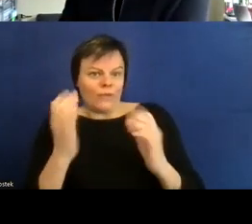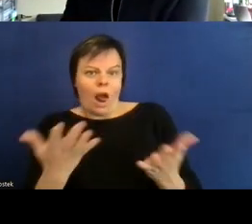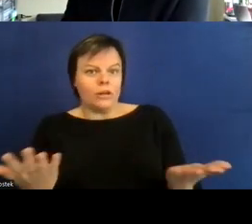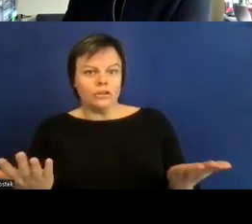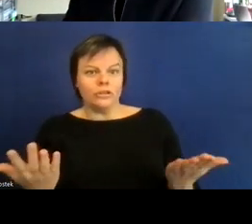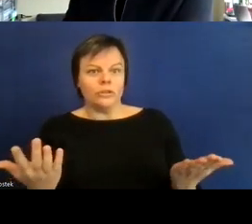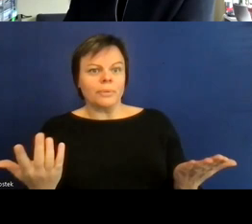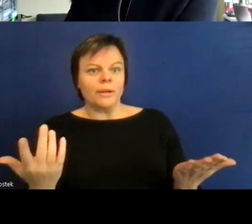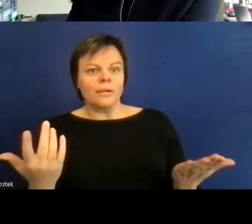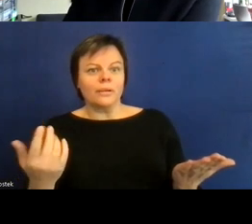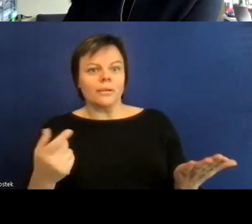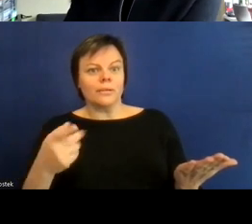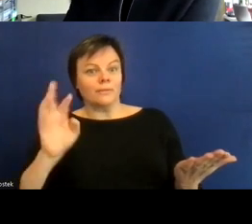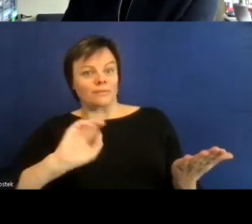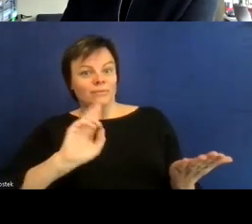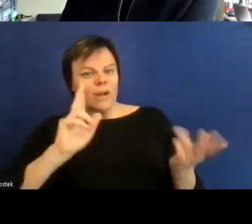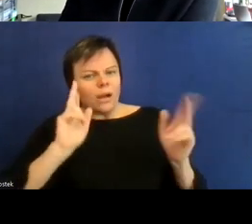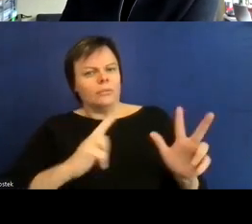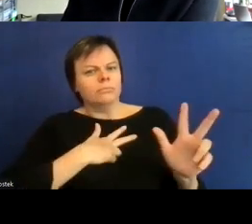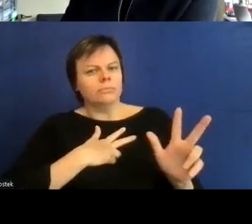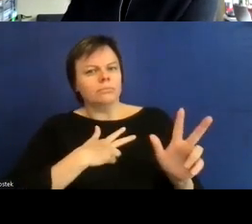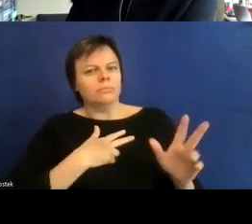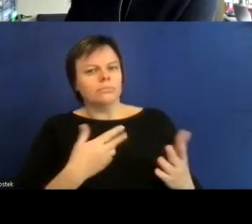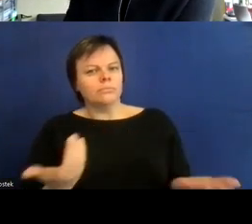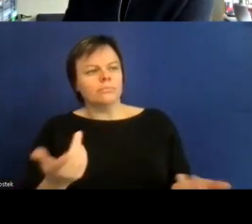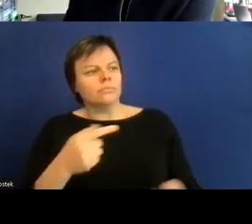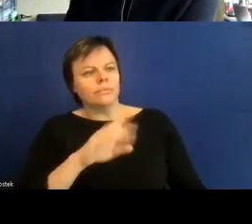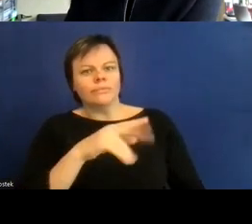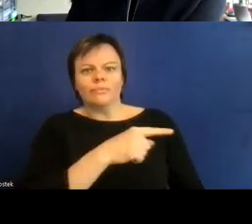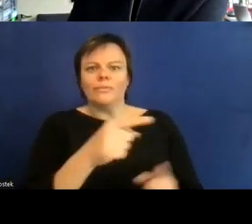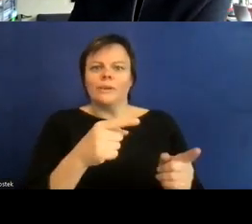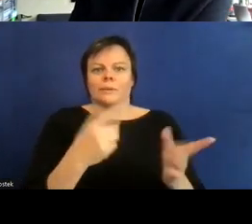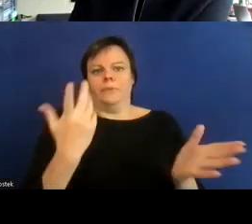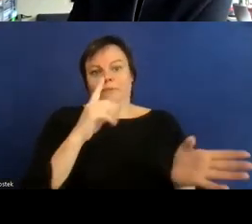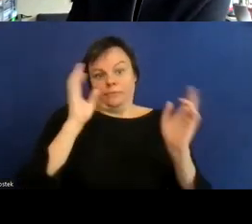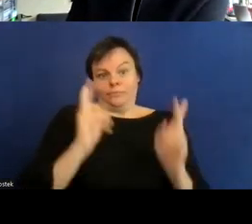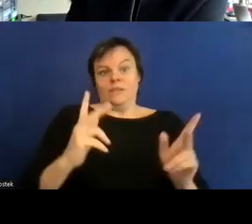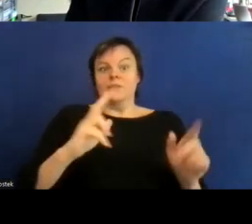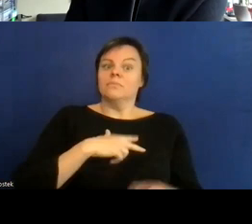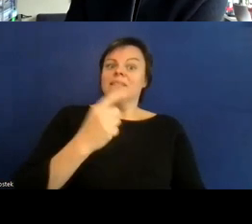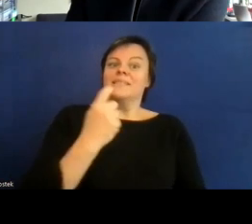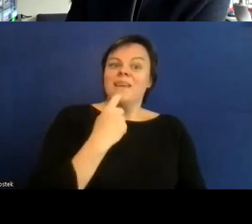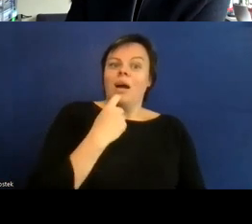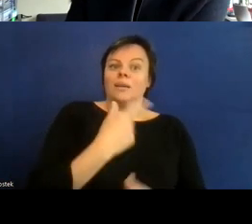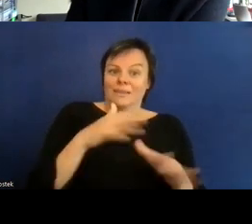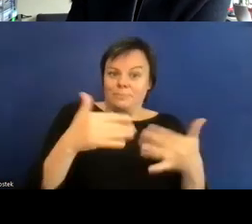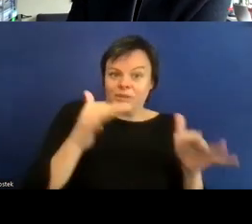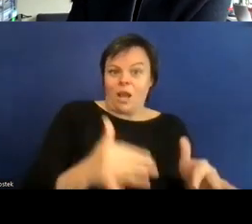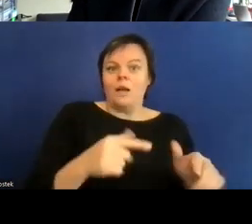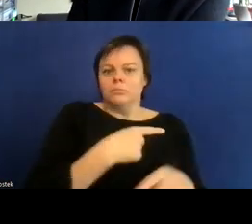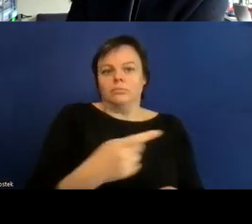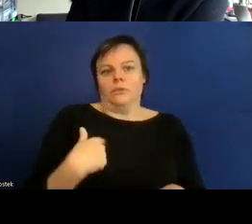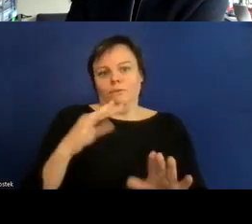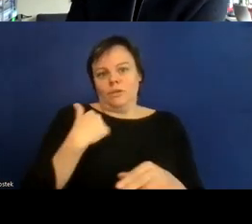Dinge gibt dann ist es das dass man sagen würde wahrscheinlich relativ häufig brauchen Menschen mit Einschränkungen einen